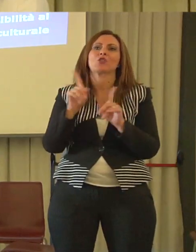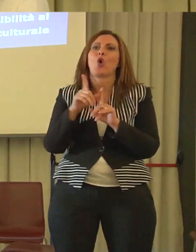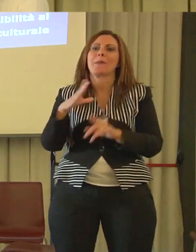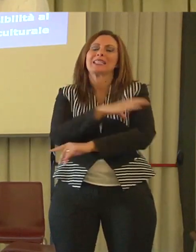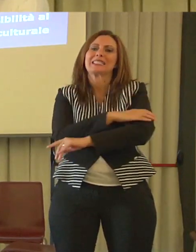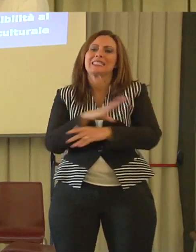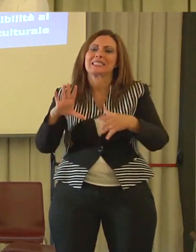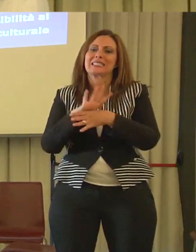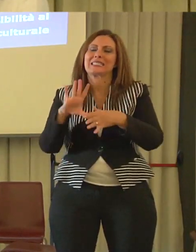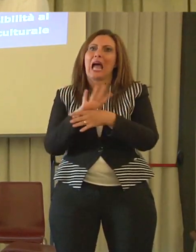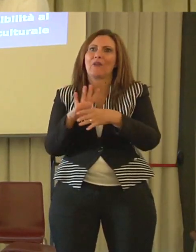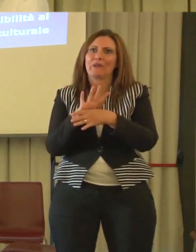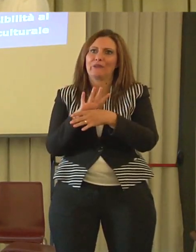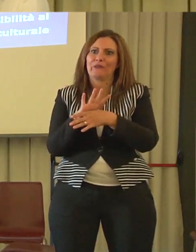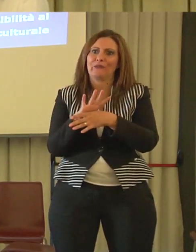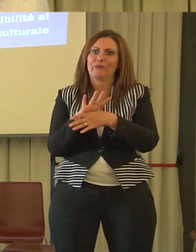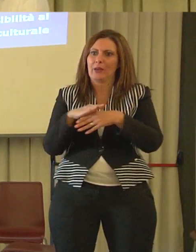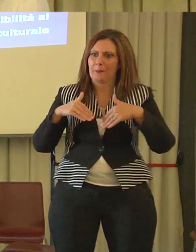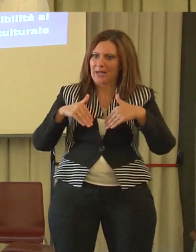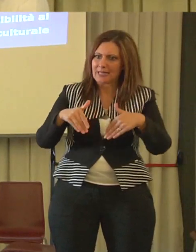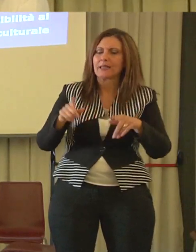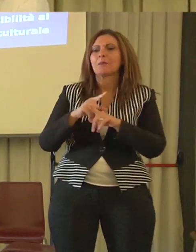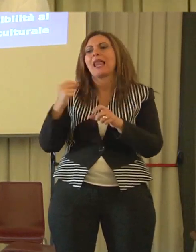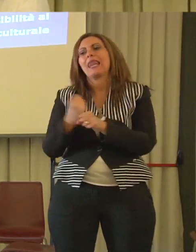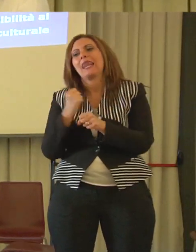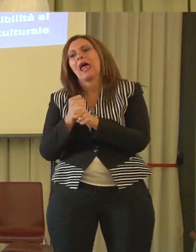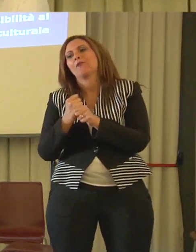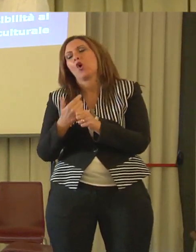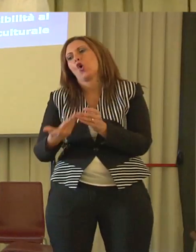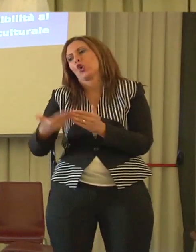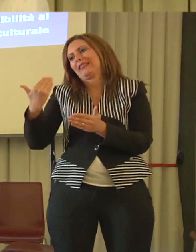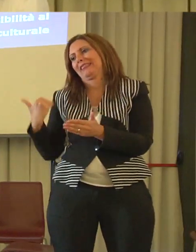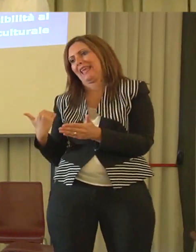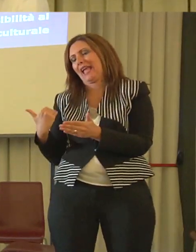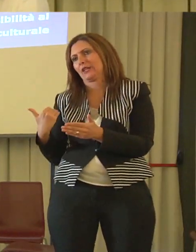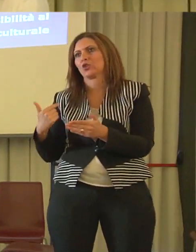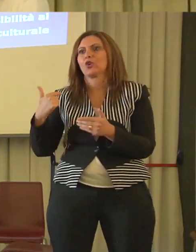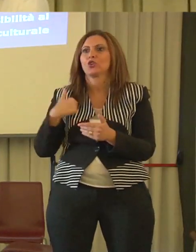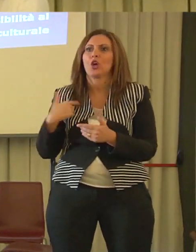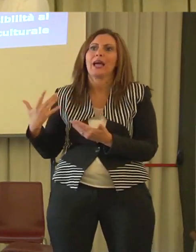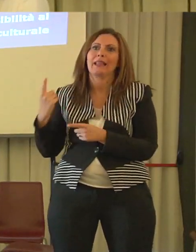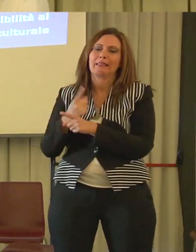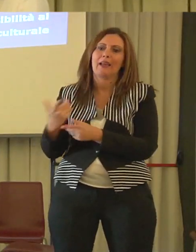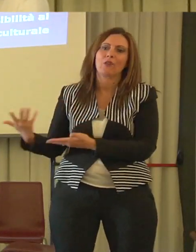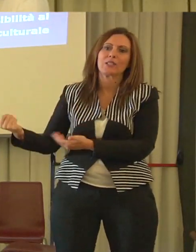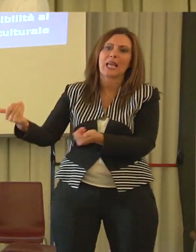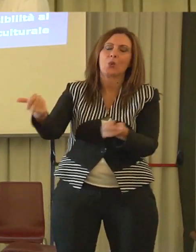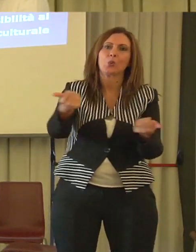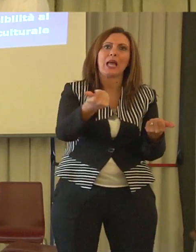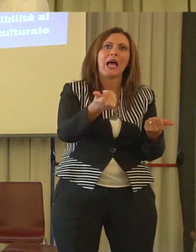ha lavorato dietro le quinte, ma non me ne voglia nessuno. Io devo salutare di cuore